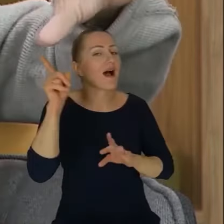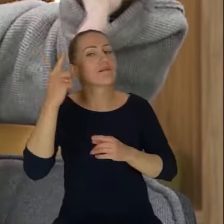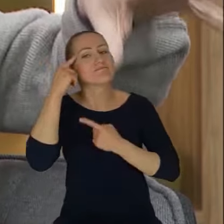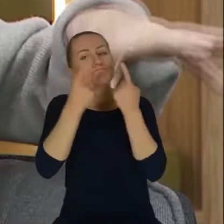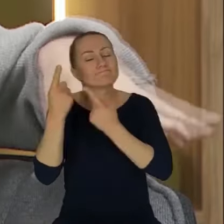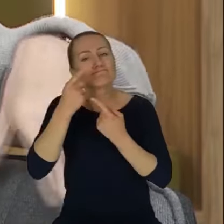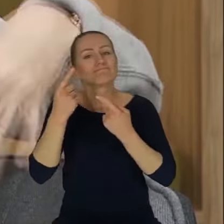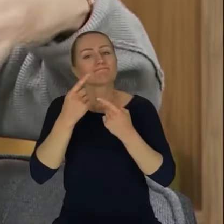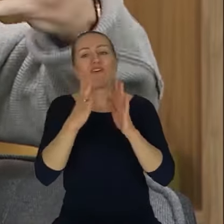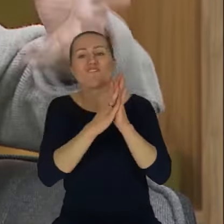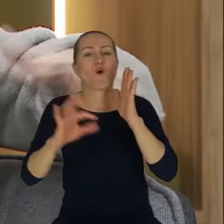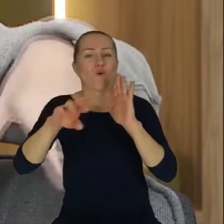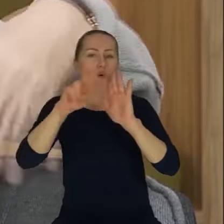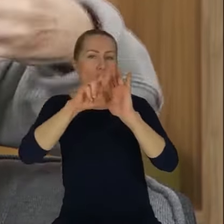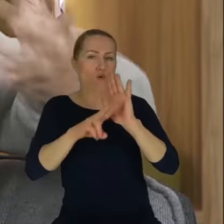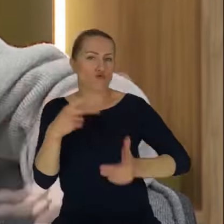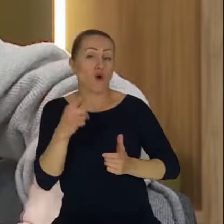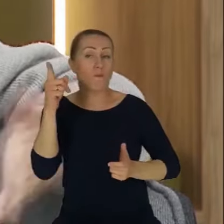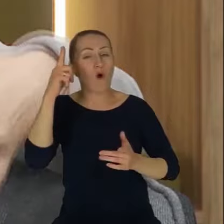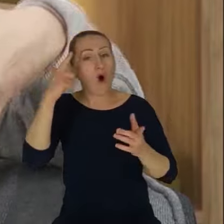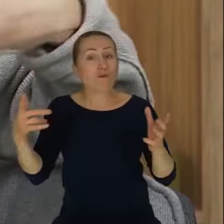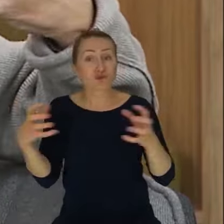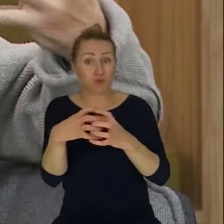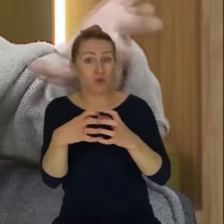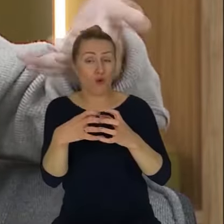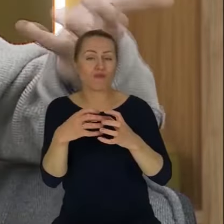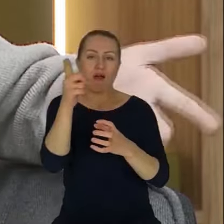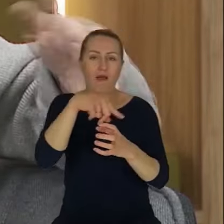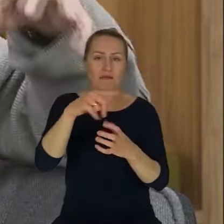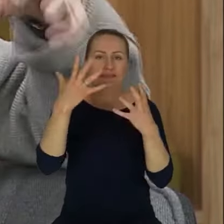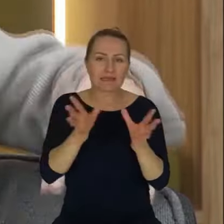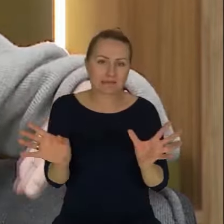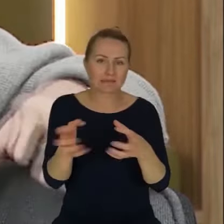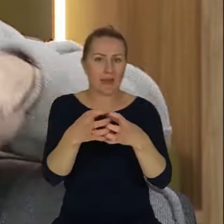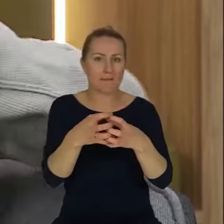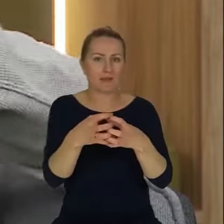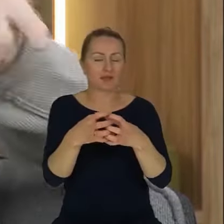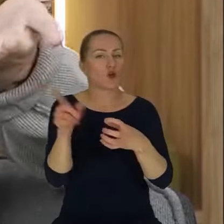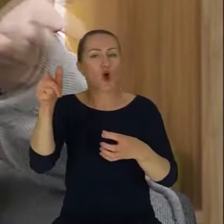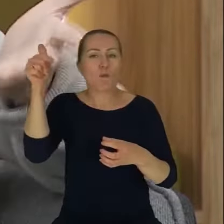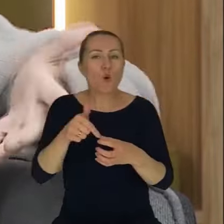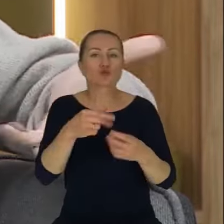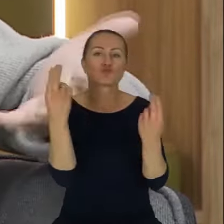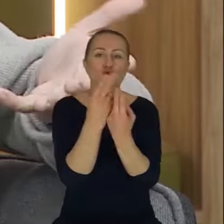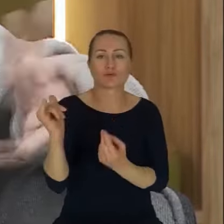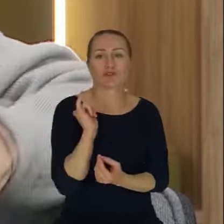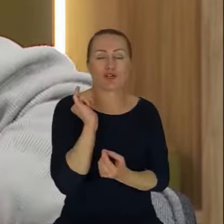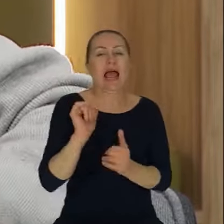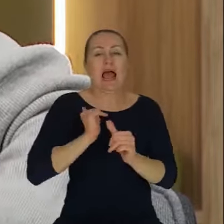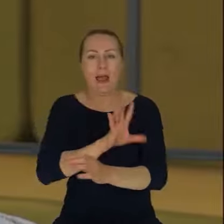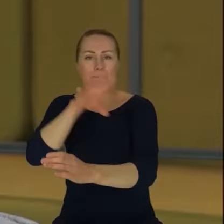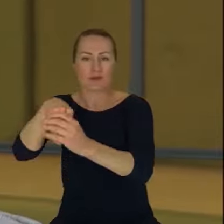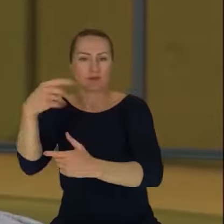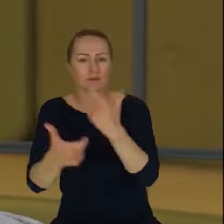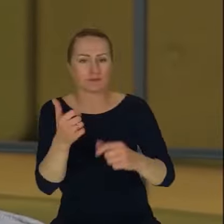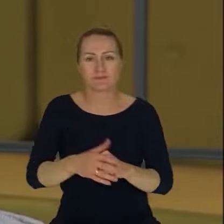wspólnota, którą oni sobie wymyślili, to jest zamykająca wspólnota. Trzeba być takim jak oni, żeby tam być. Wiecie, symptomatyczne, bardzo symptomatyczne